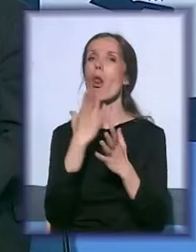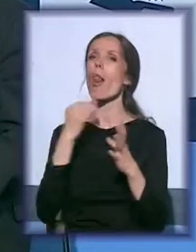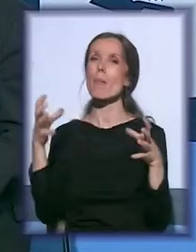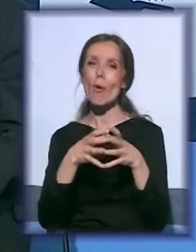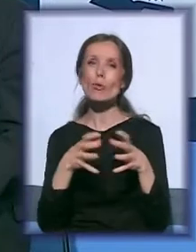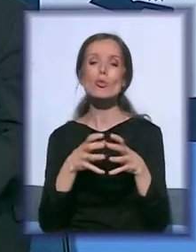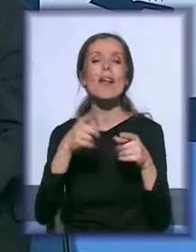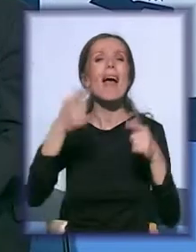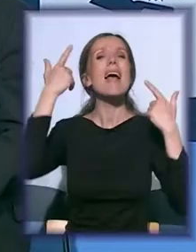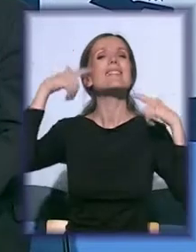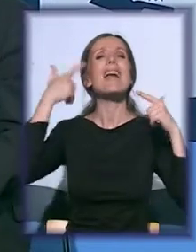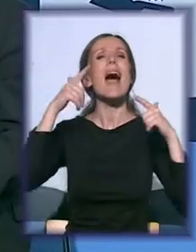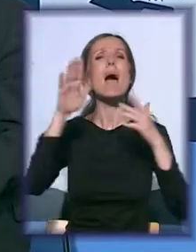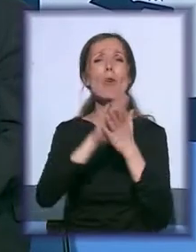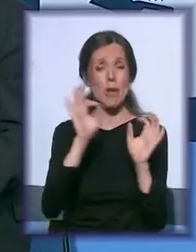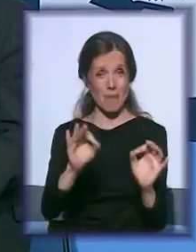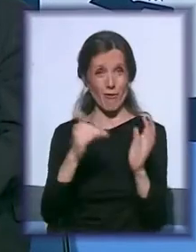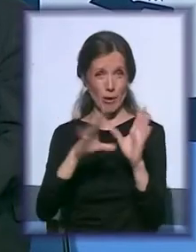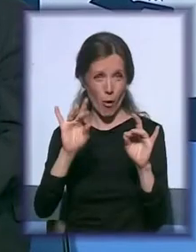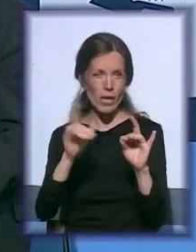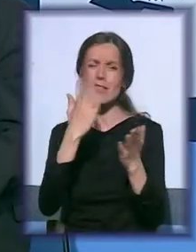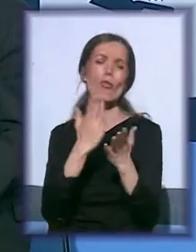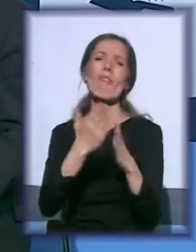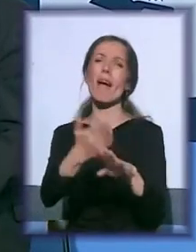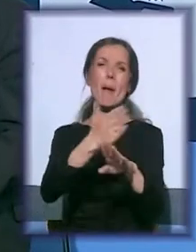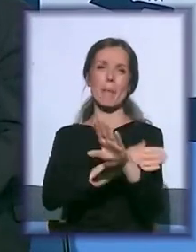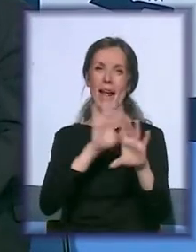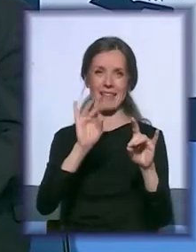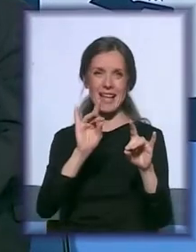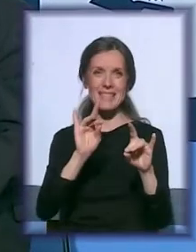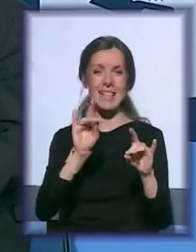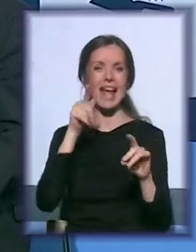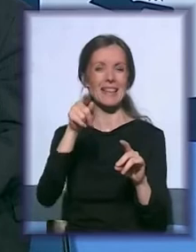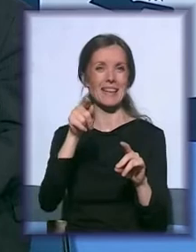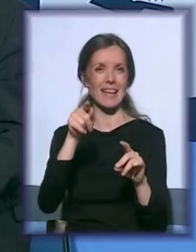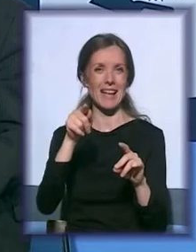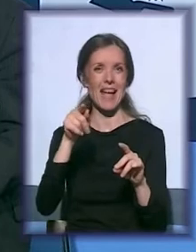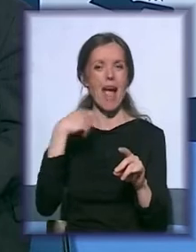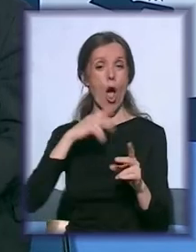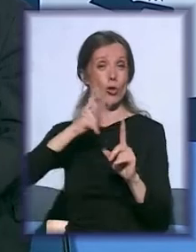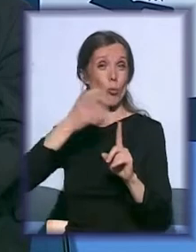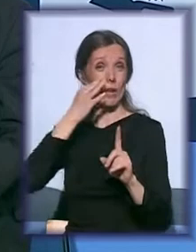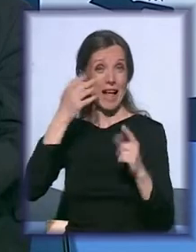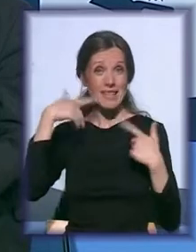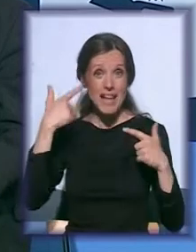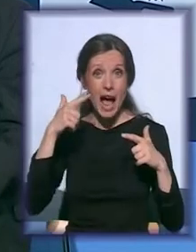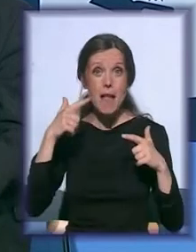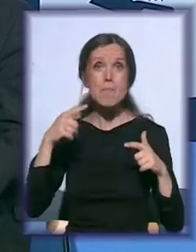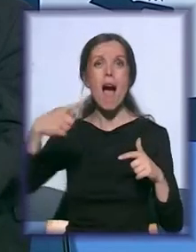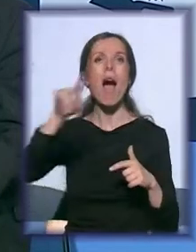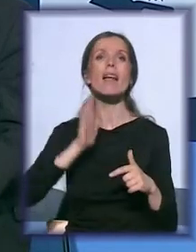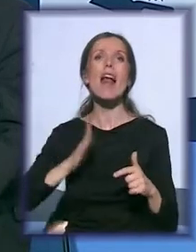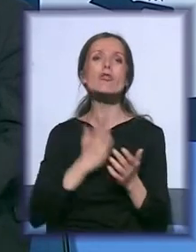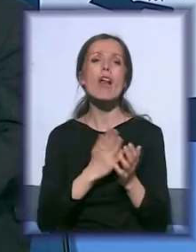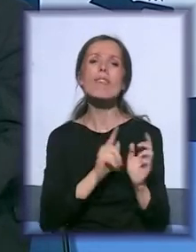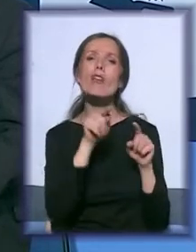kako, sajam počne pre deset časov, građani, evo drugi dan sajma, kad sam je išao da obiđem štandove, već su građani prilazili i pitali